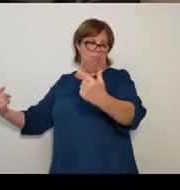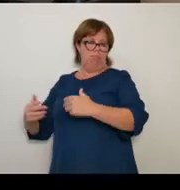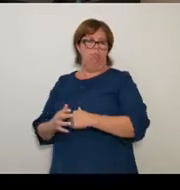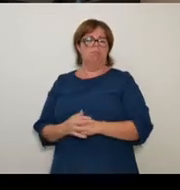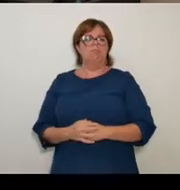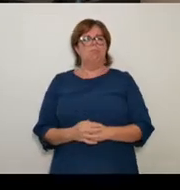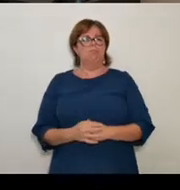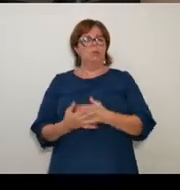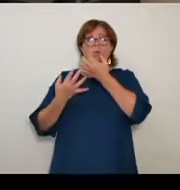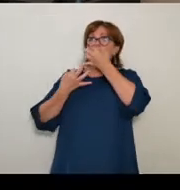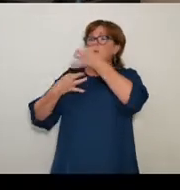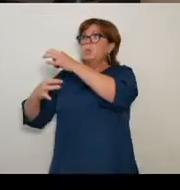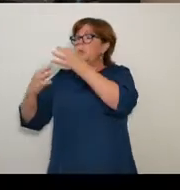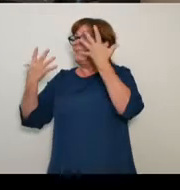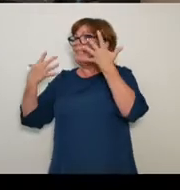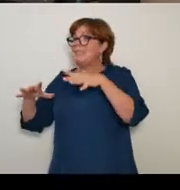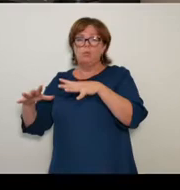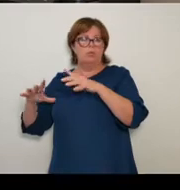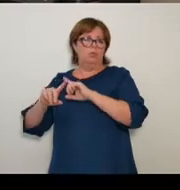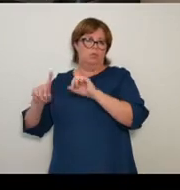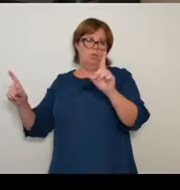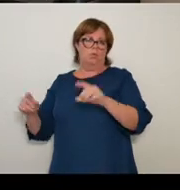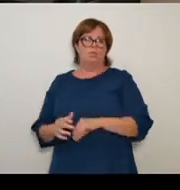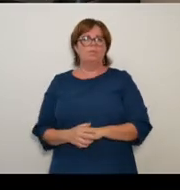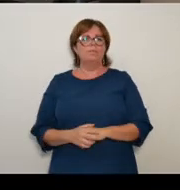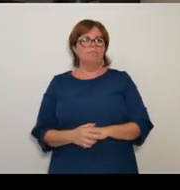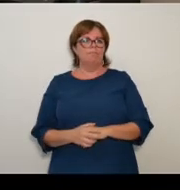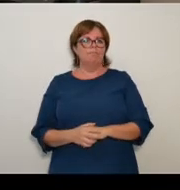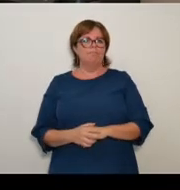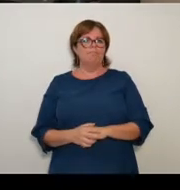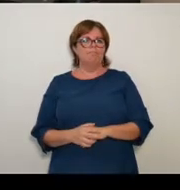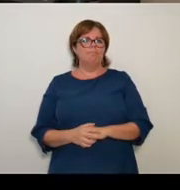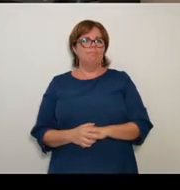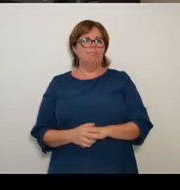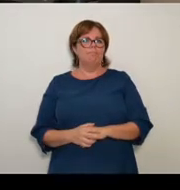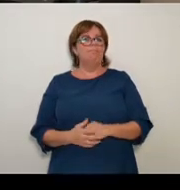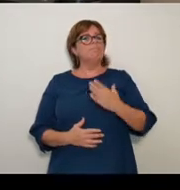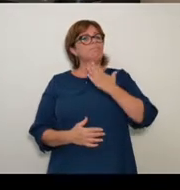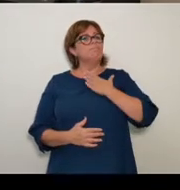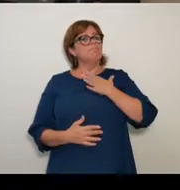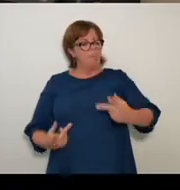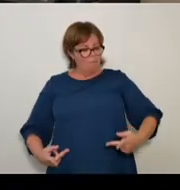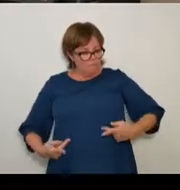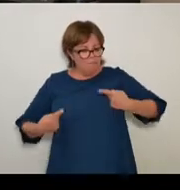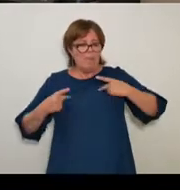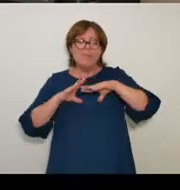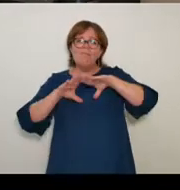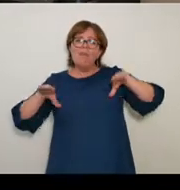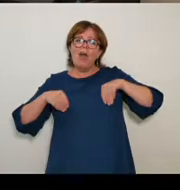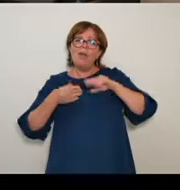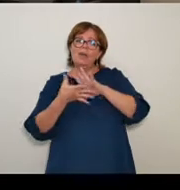par la vocalisation. Ainsi, à partir de quelques traces de mon propre roman